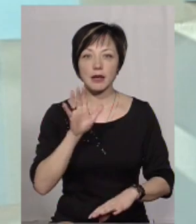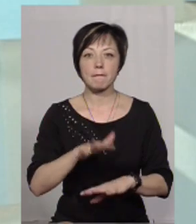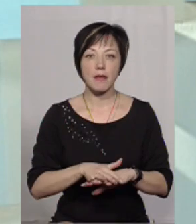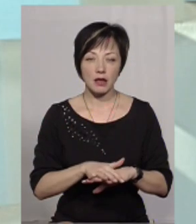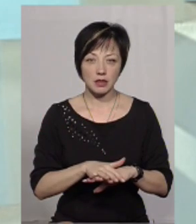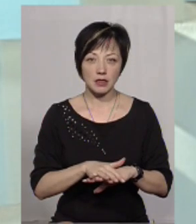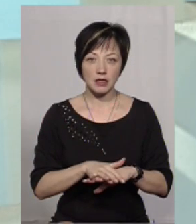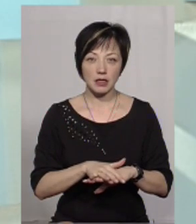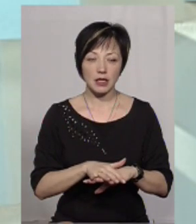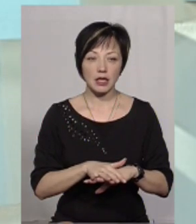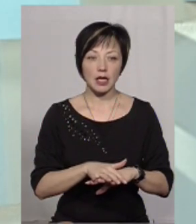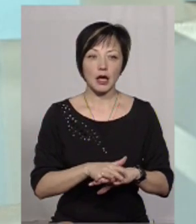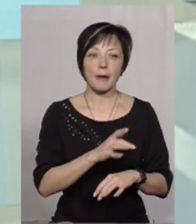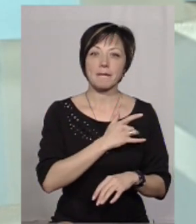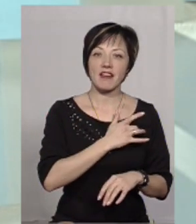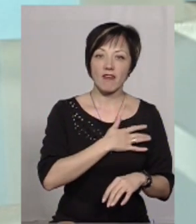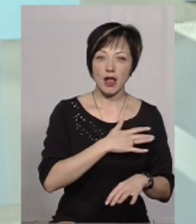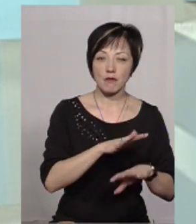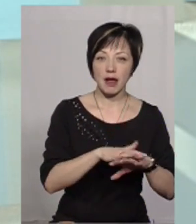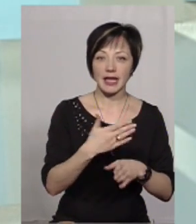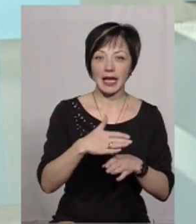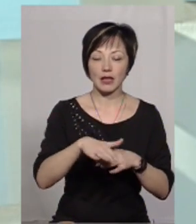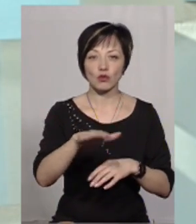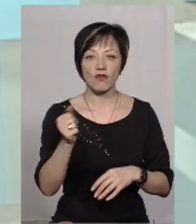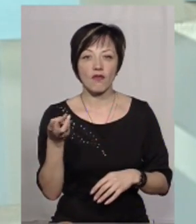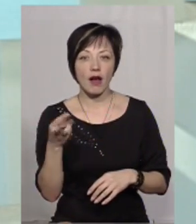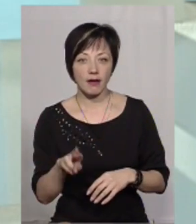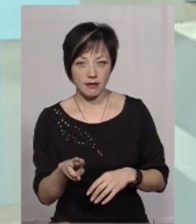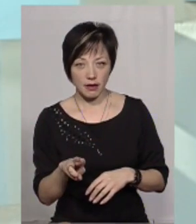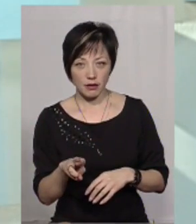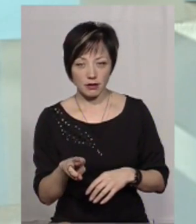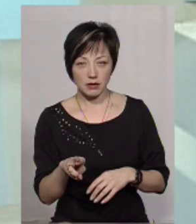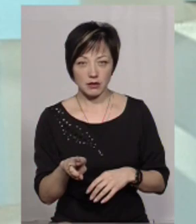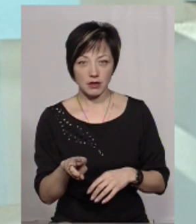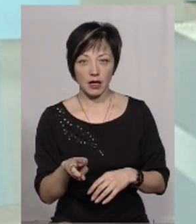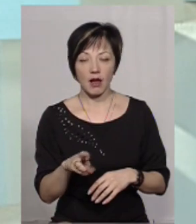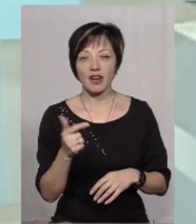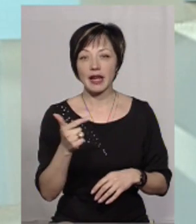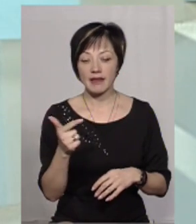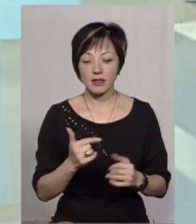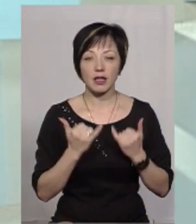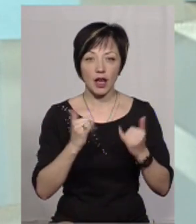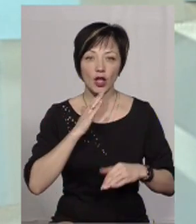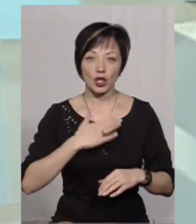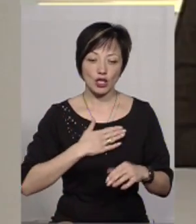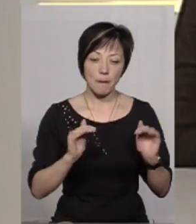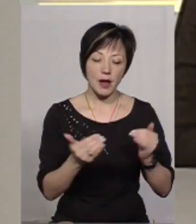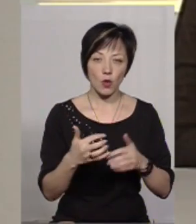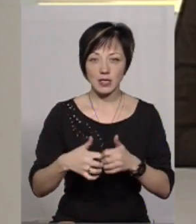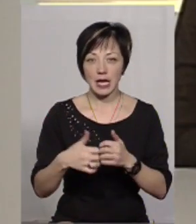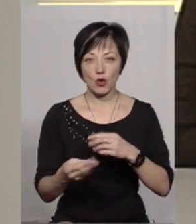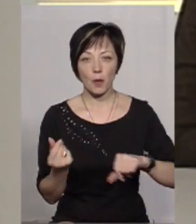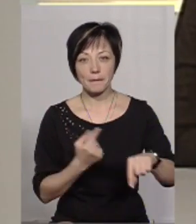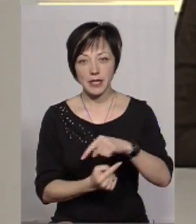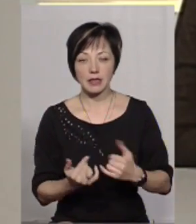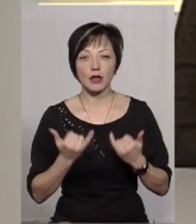банки і приватні, можливо, банки, кредитування в гривні для наших малого і середнього